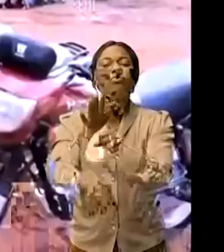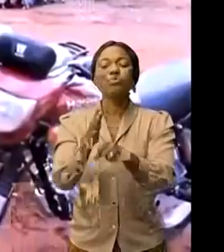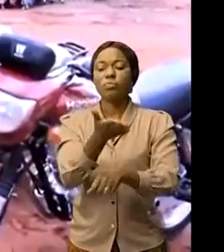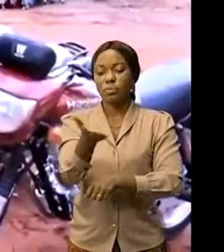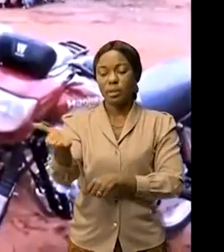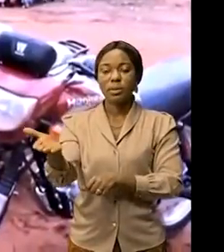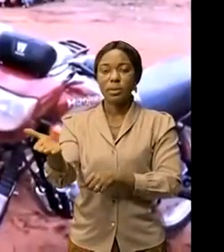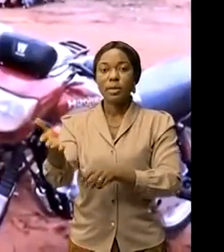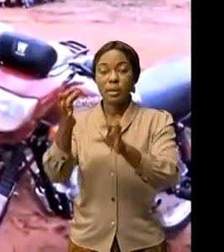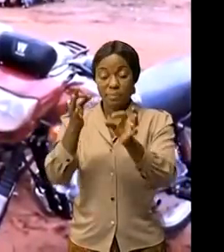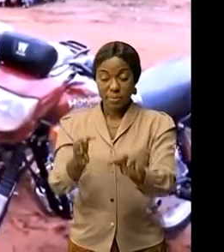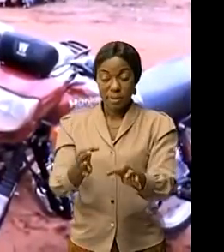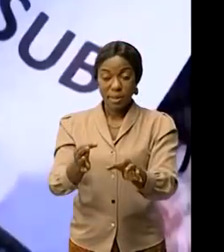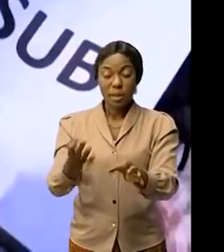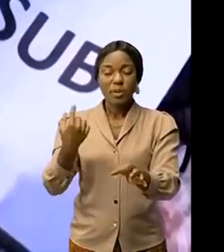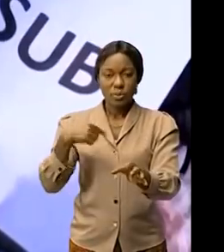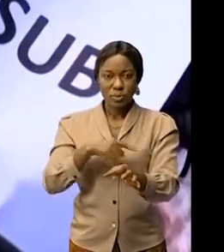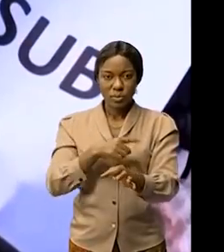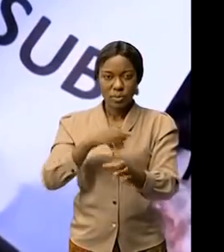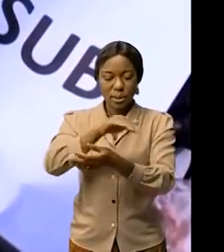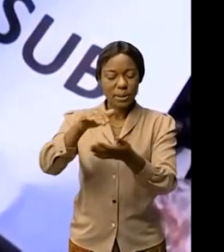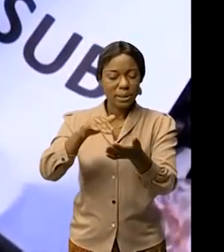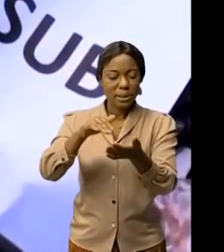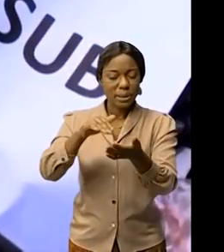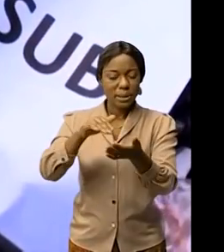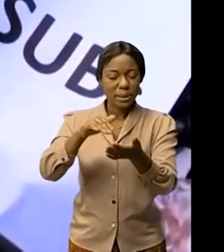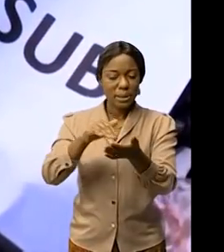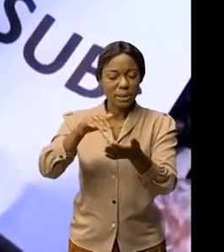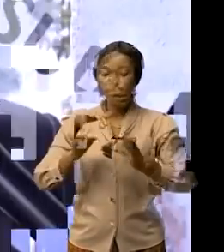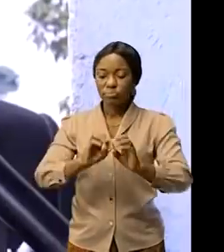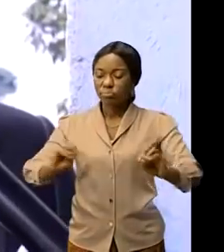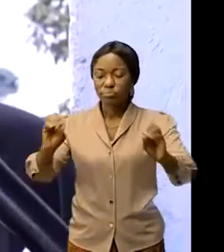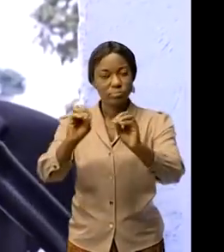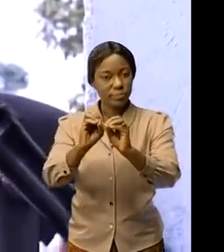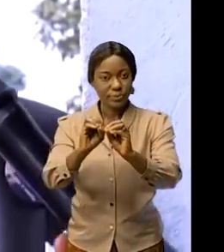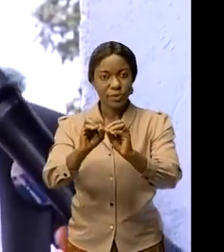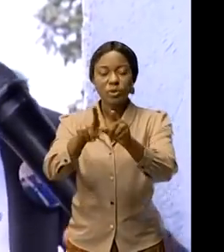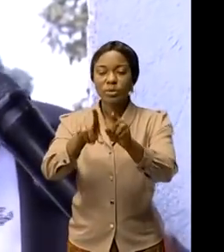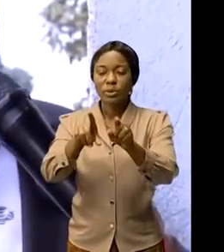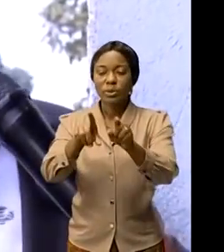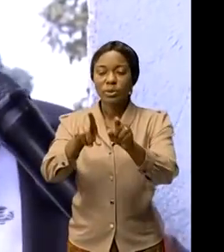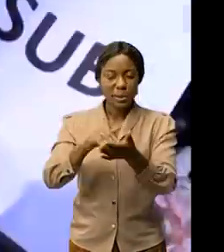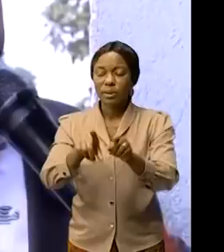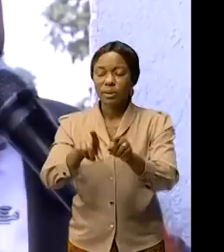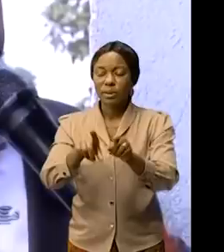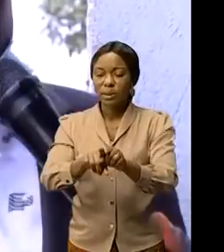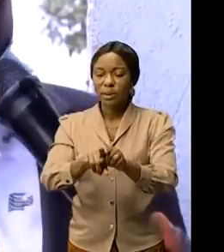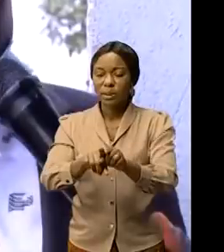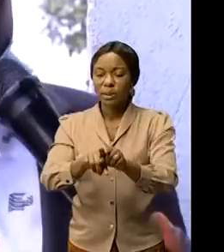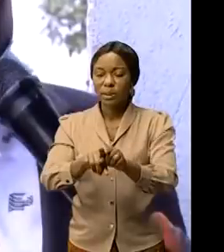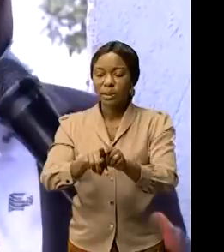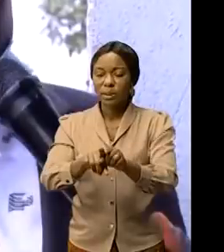'occurrence la régie est dépourvue des centres de santé et la régie sociale primordiale des décisions